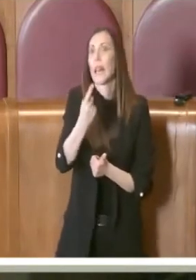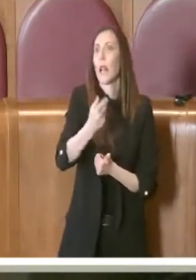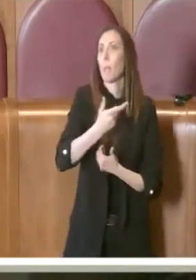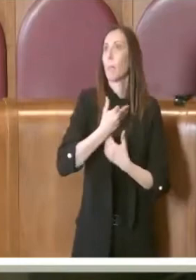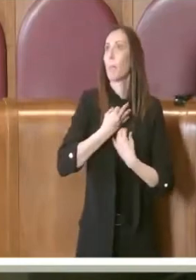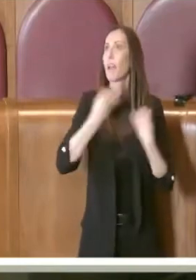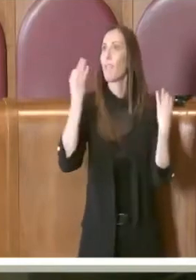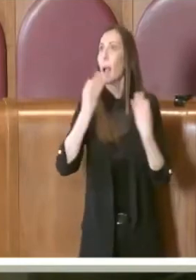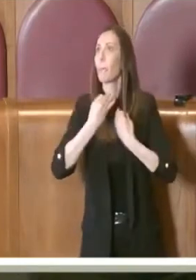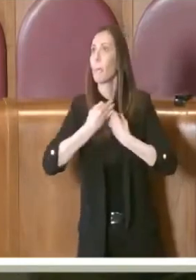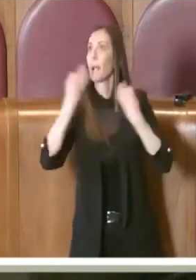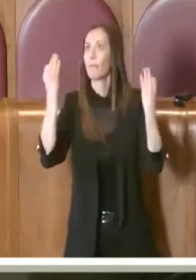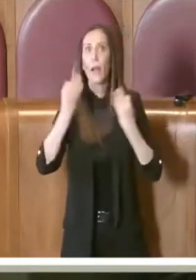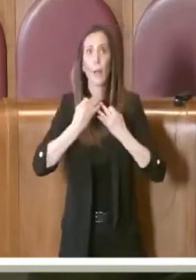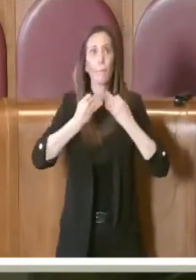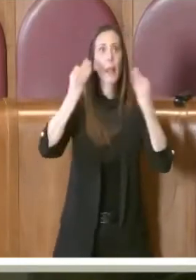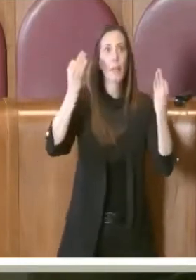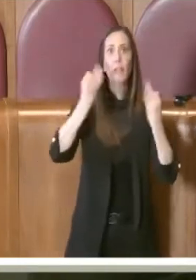molte parti.